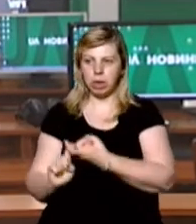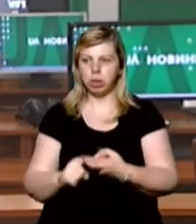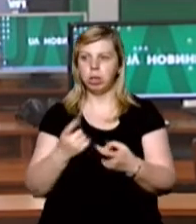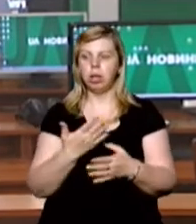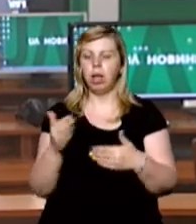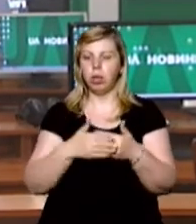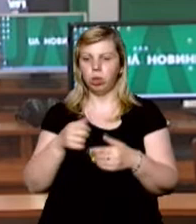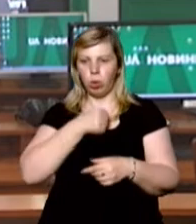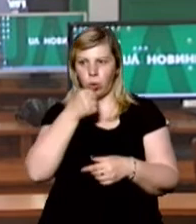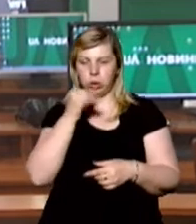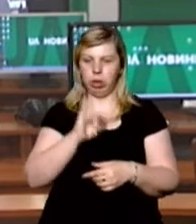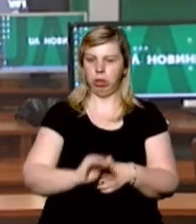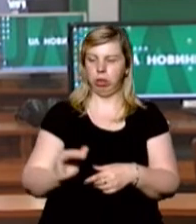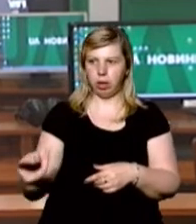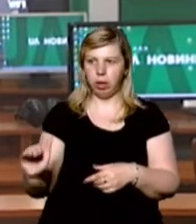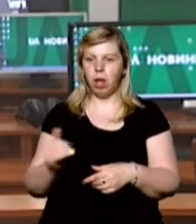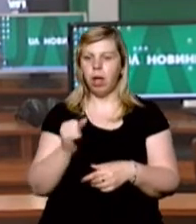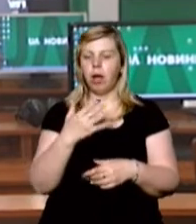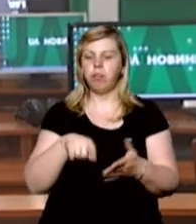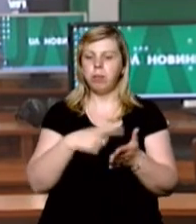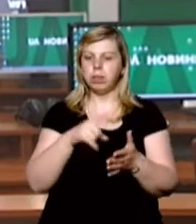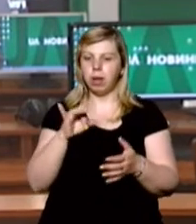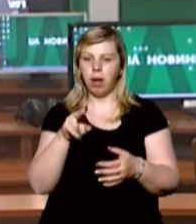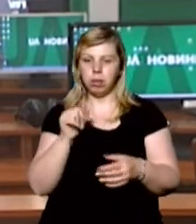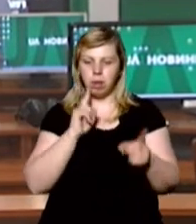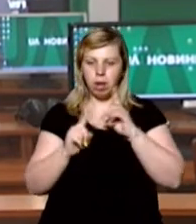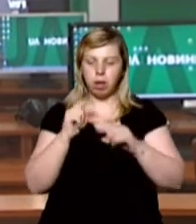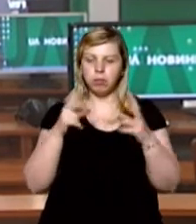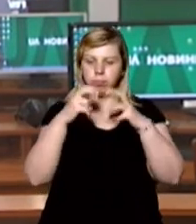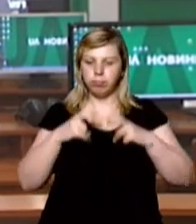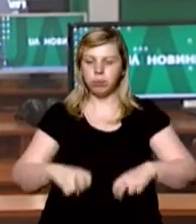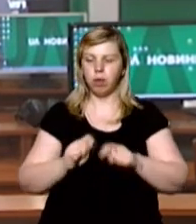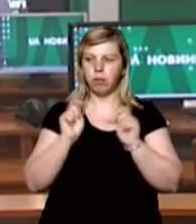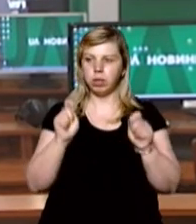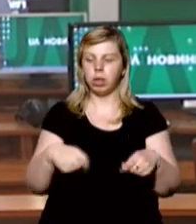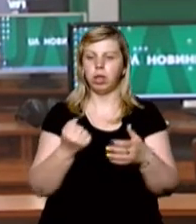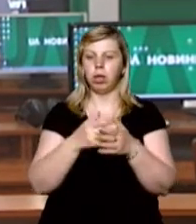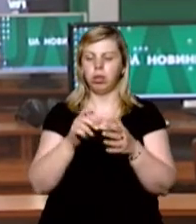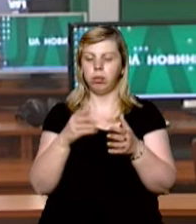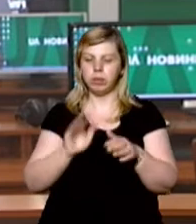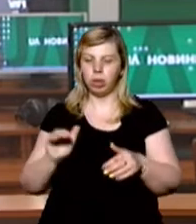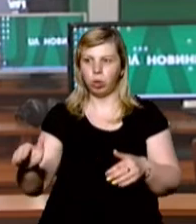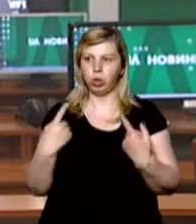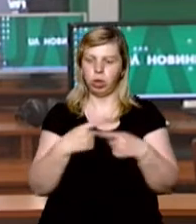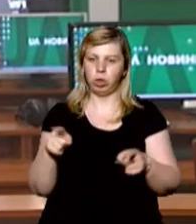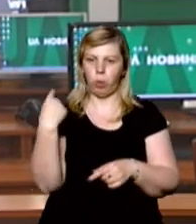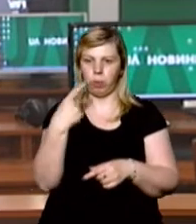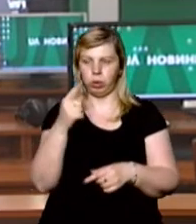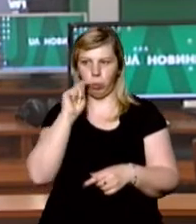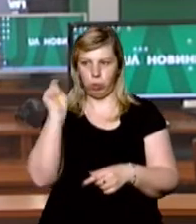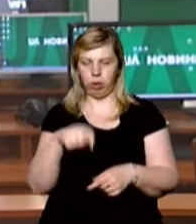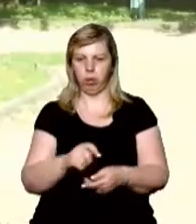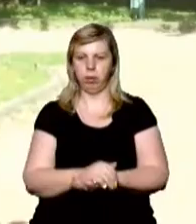з-поміж дорослих і дітей. У міськраді аналізують також ситуацію з відкриттям дошкільних закладів в інших областях